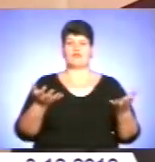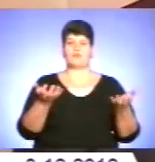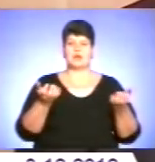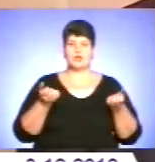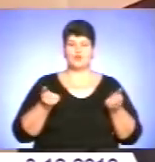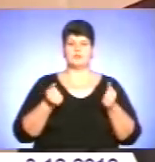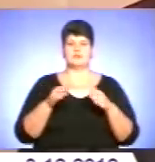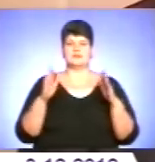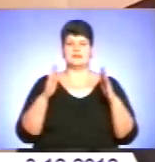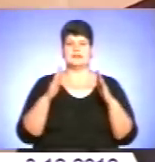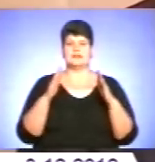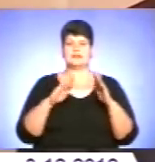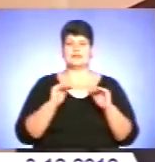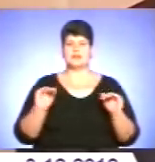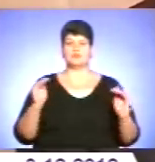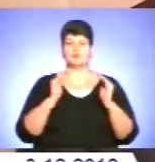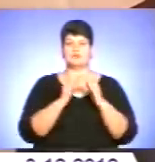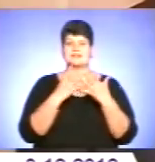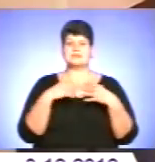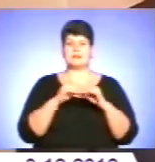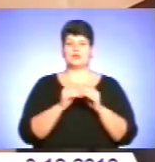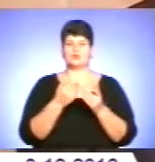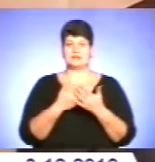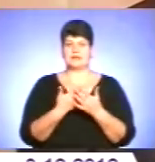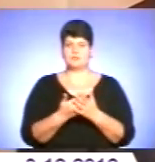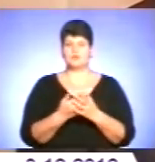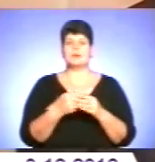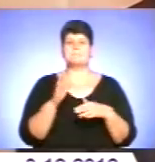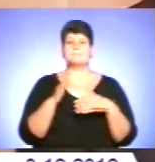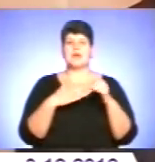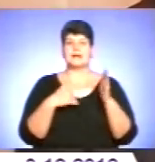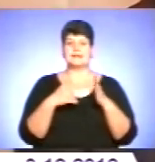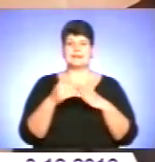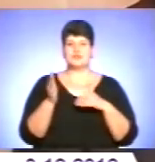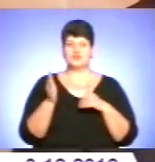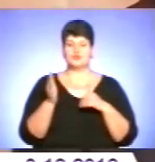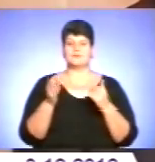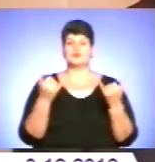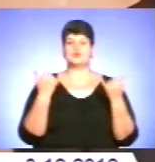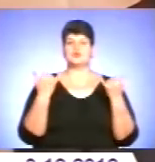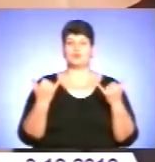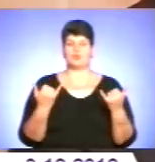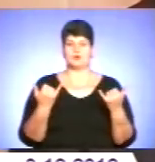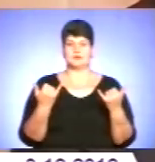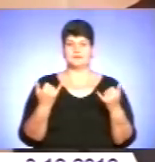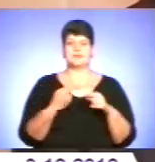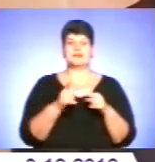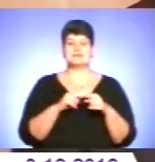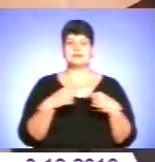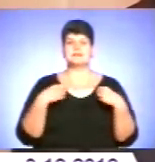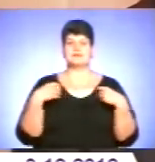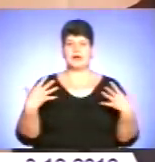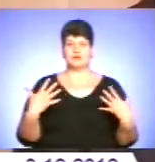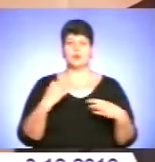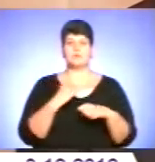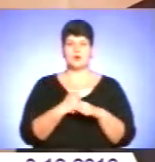самих дитячих будинках сімейного типу. І практично сьогодні в нас це свято ми робимо для